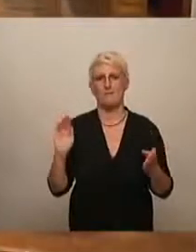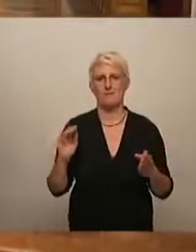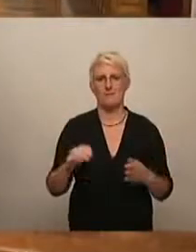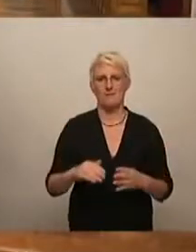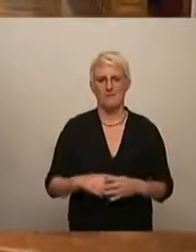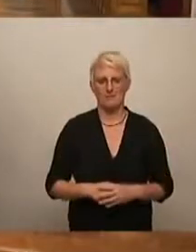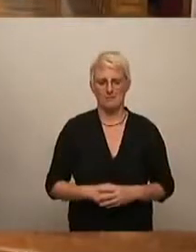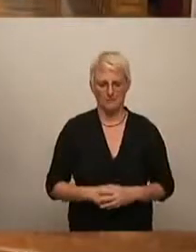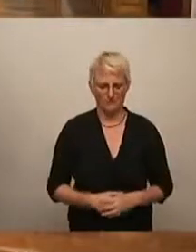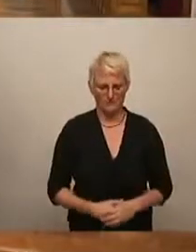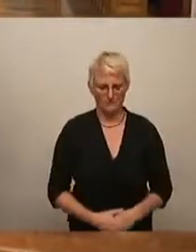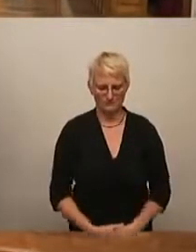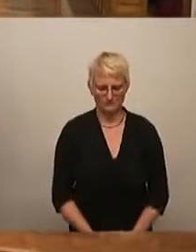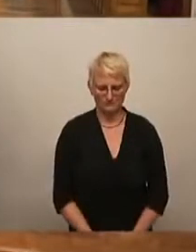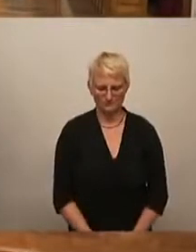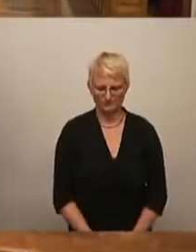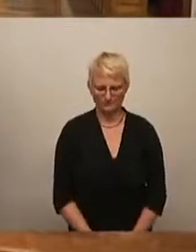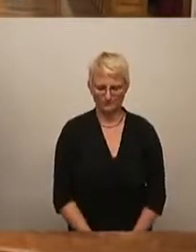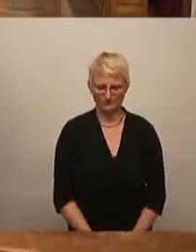das Herz.